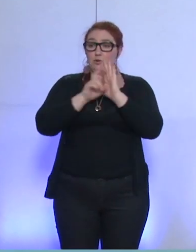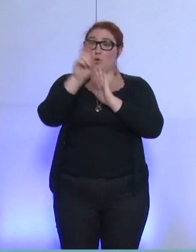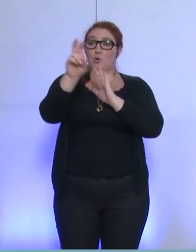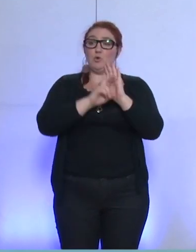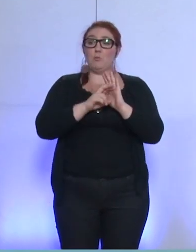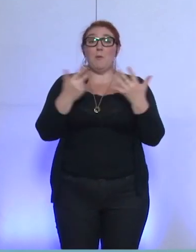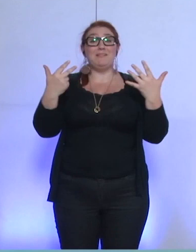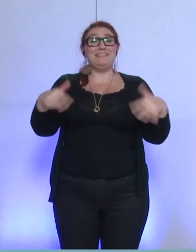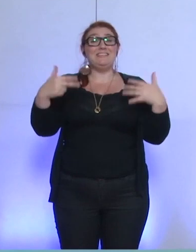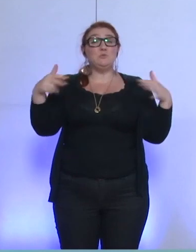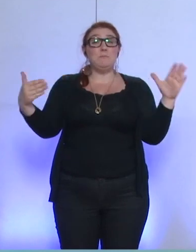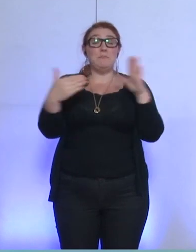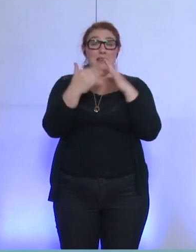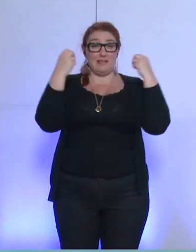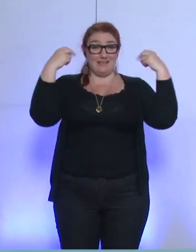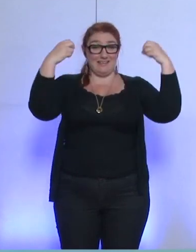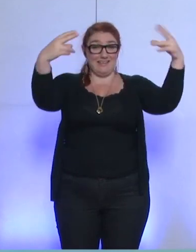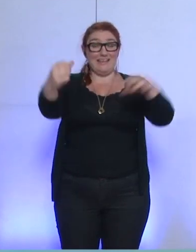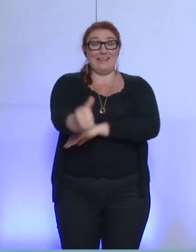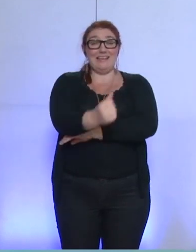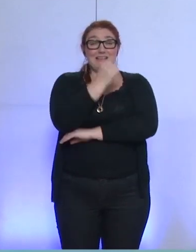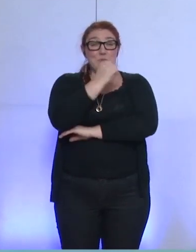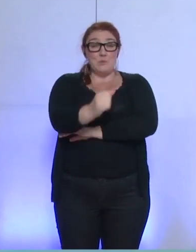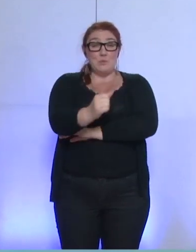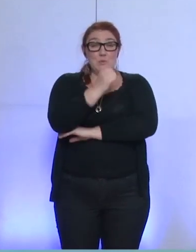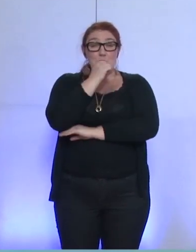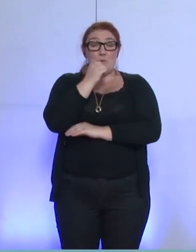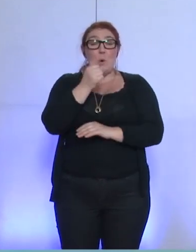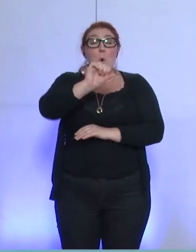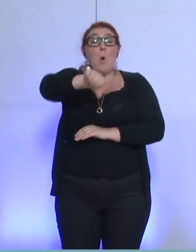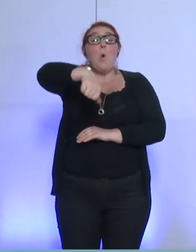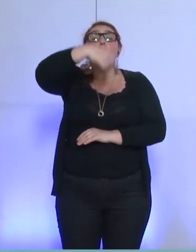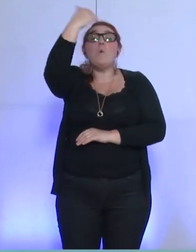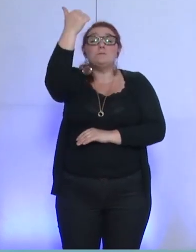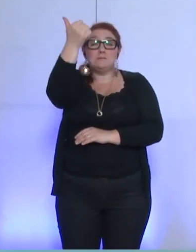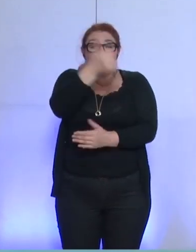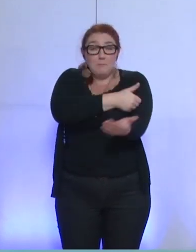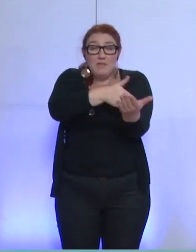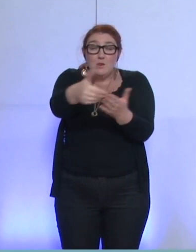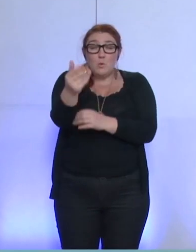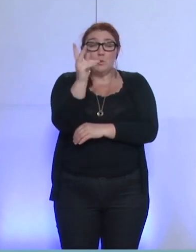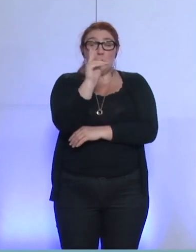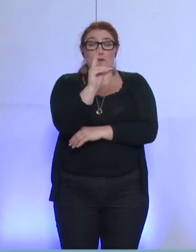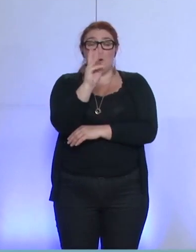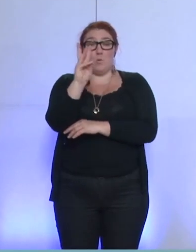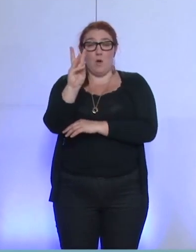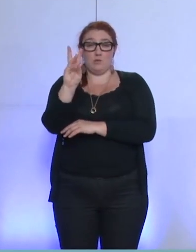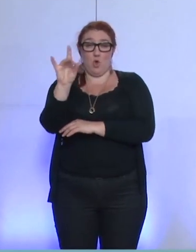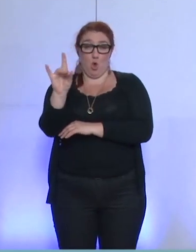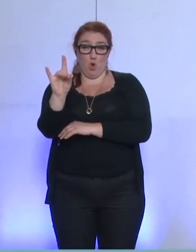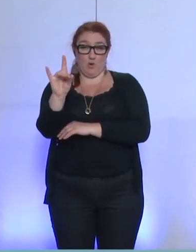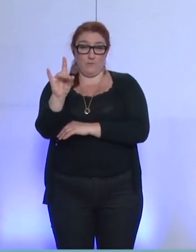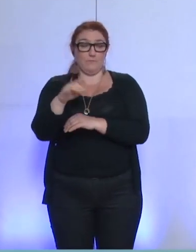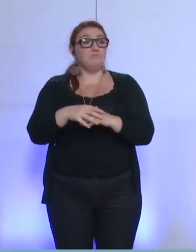totale d'énergie électrique de plus de 11 millions de kilowattheures. Et peut-être pour que cela signifie quelque